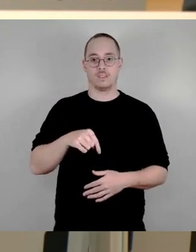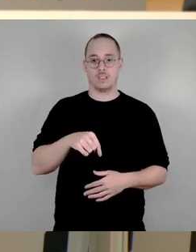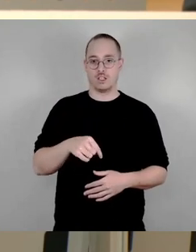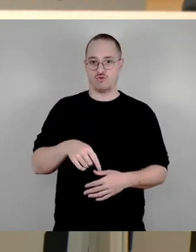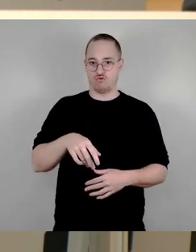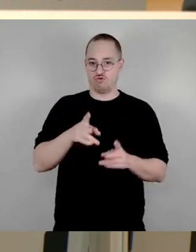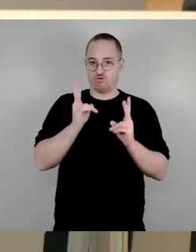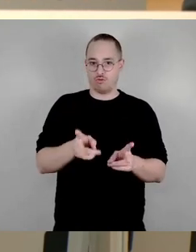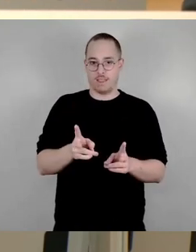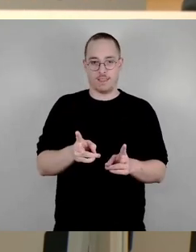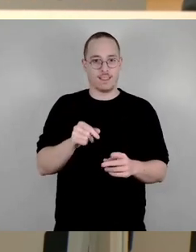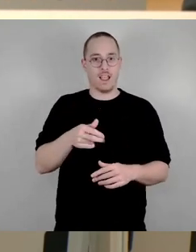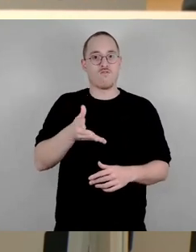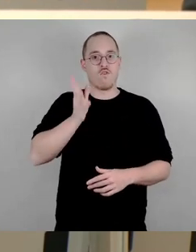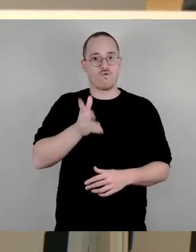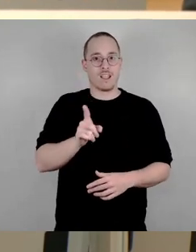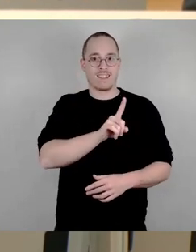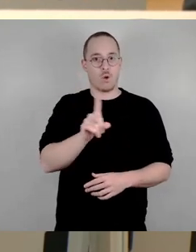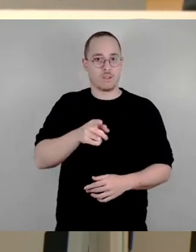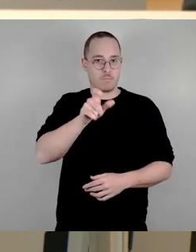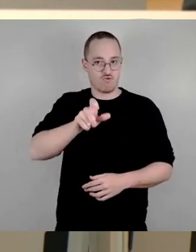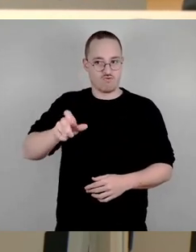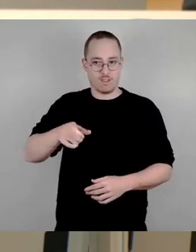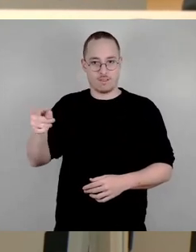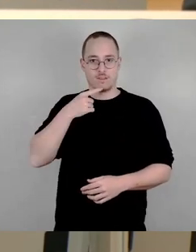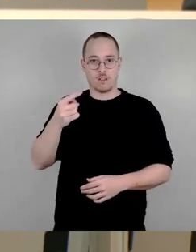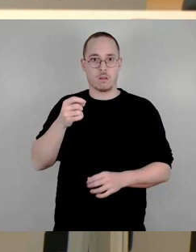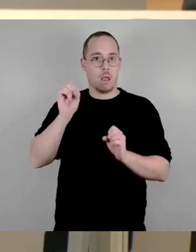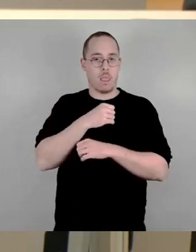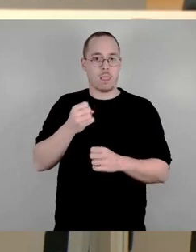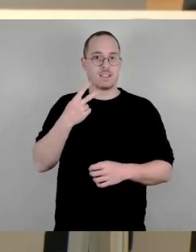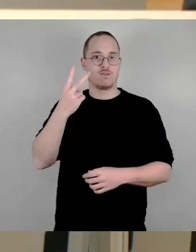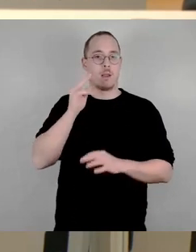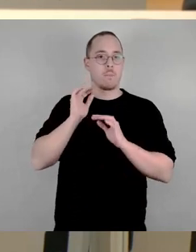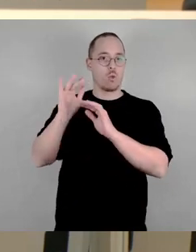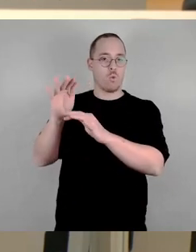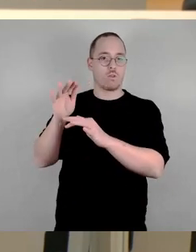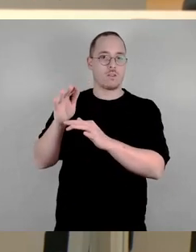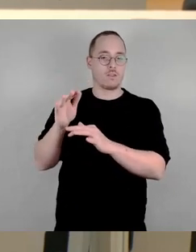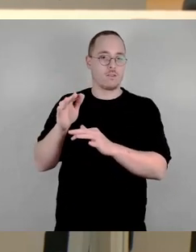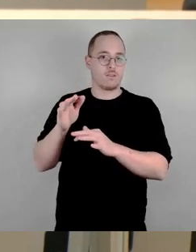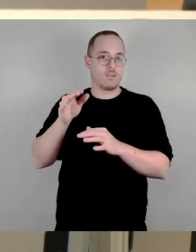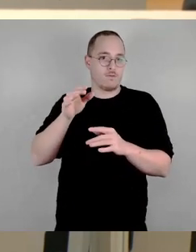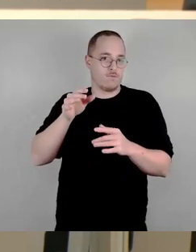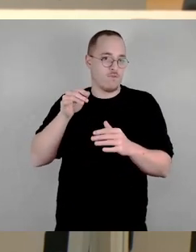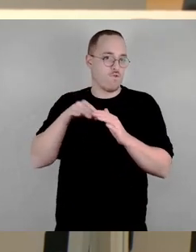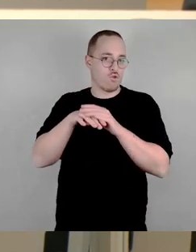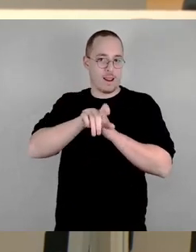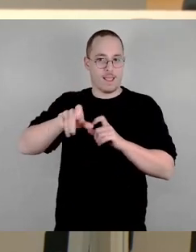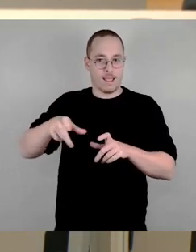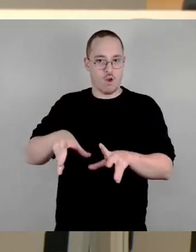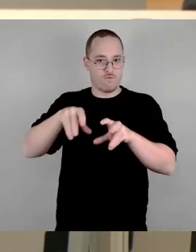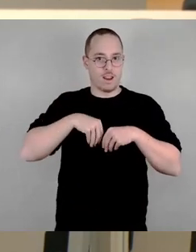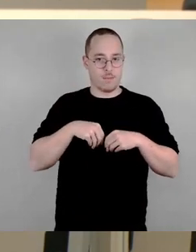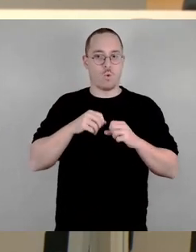nicht in der Lage, 2000 Flüchtende aufzunehmen, wollt ihr den Beschluss, Dresden sei sicherer Hafen, aufheben. Der sicherer